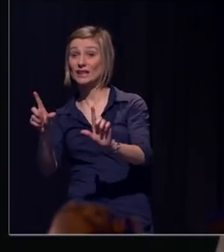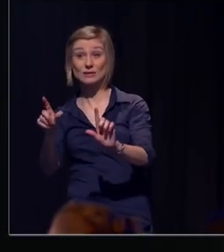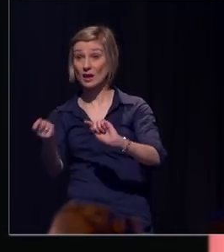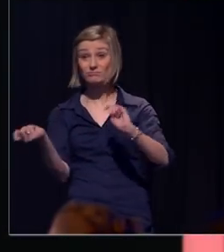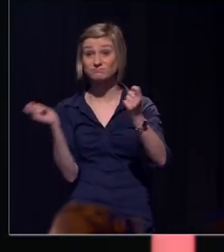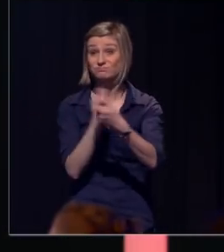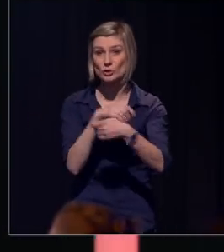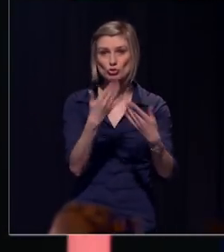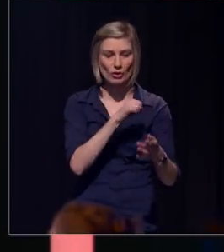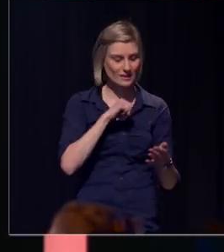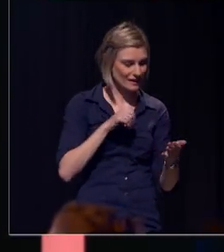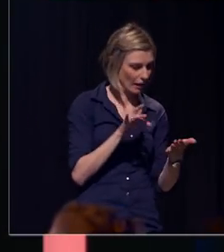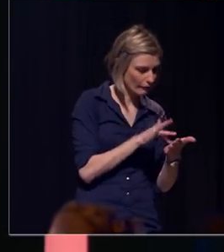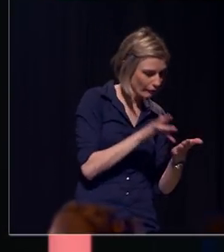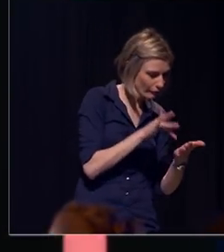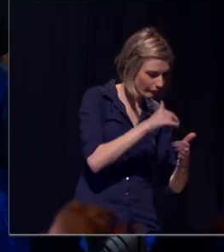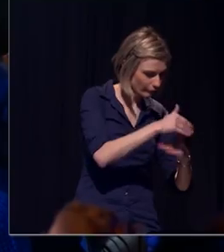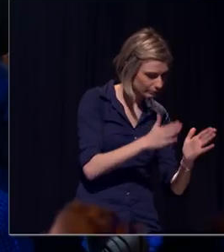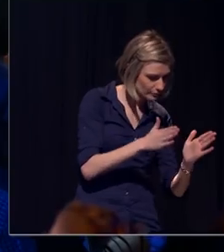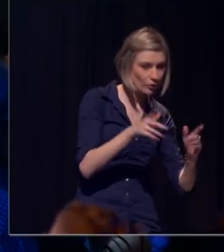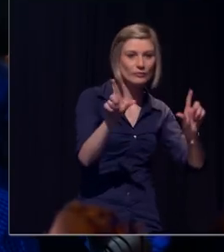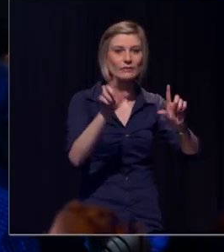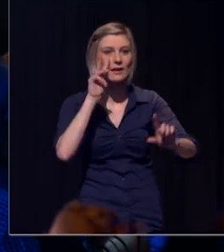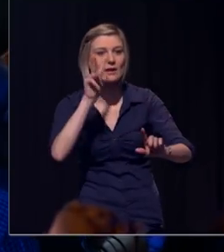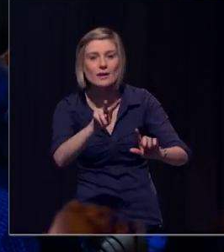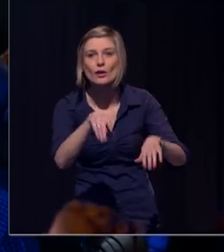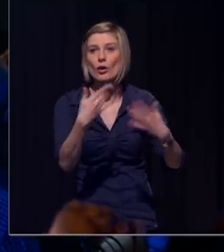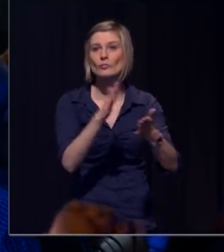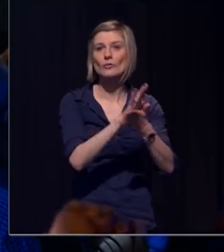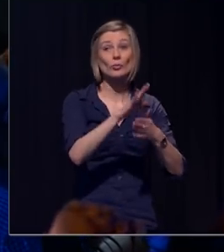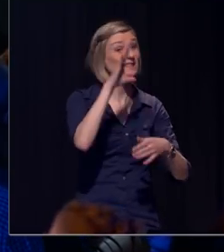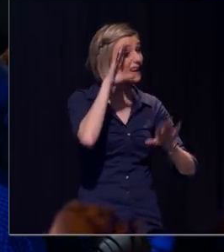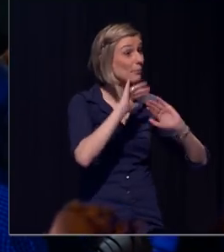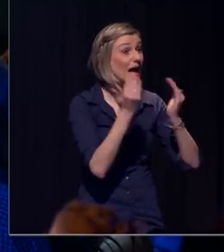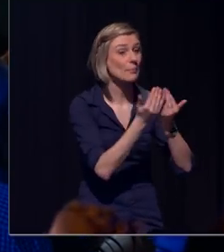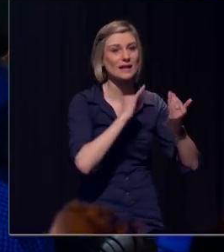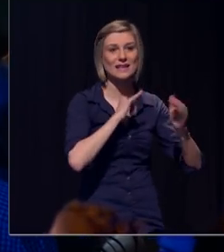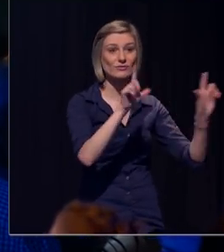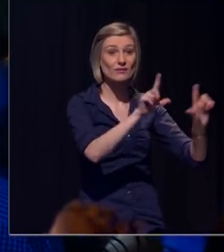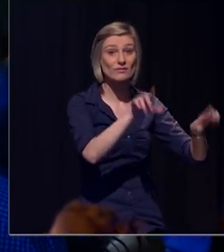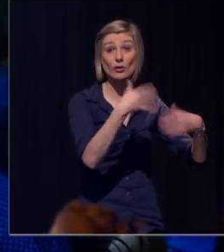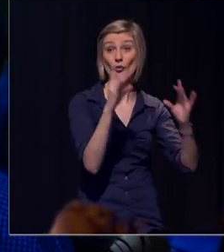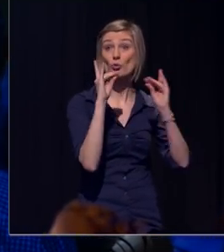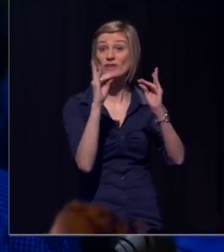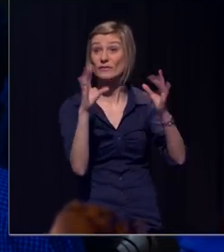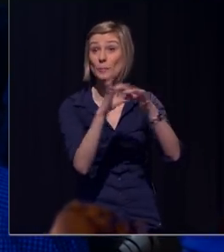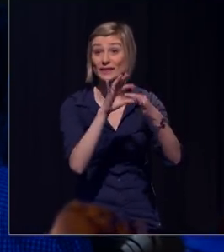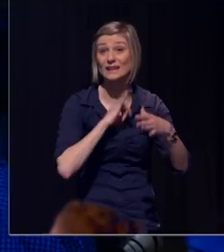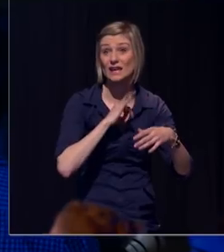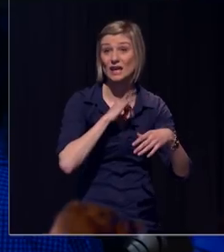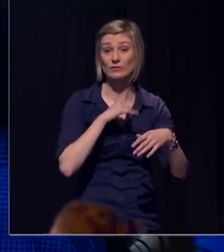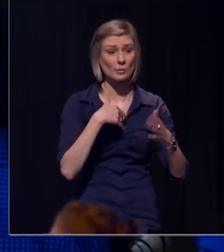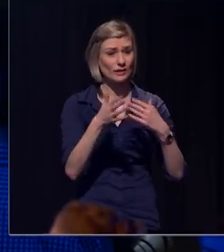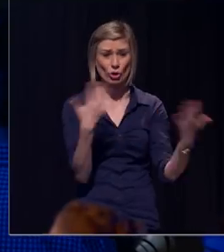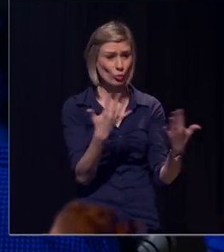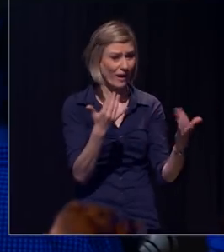privéschermpje hebben, of schermen, in onze eigen privékamer met een wifi-verbinding en we kunnen elk programma bekijken wanneer we